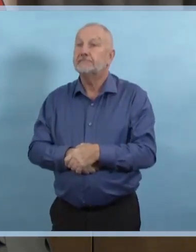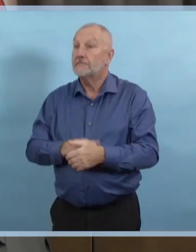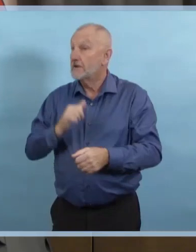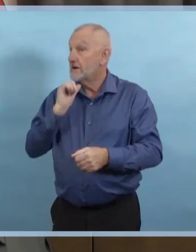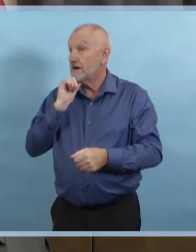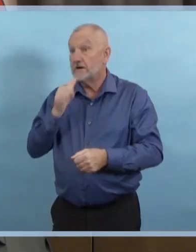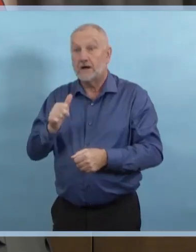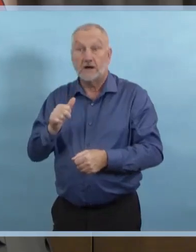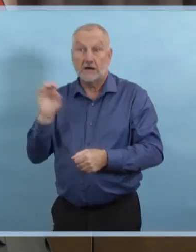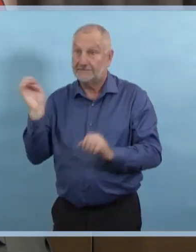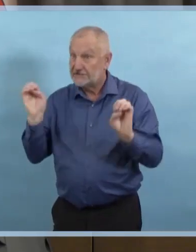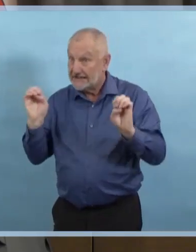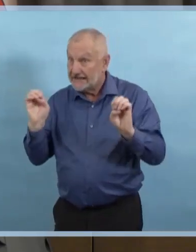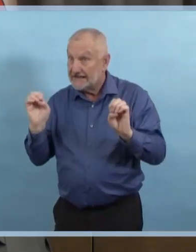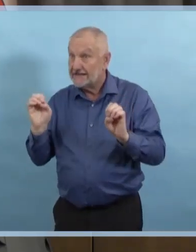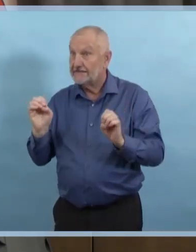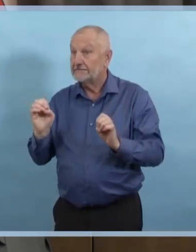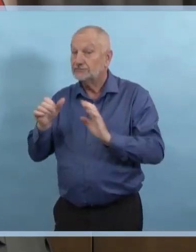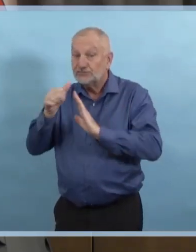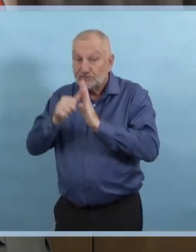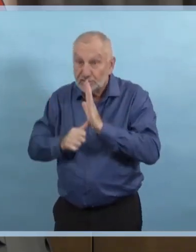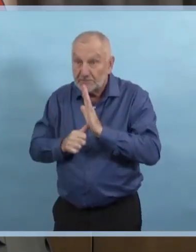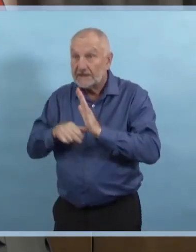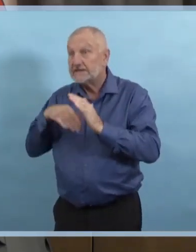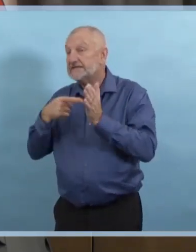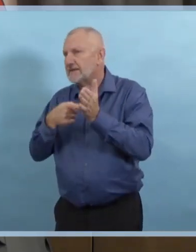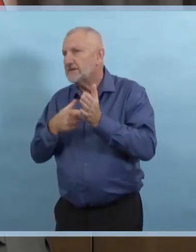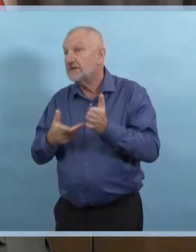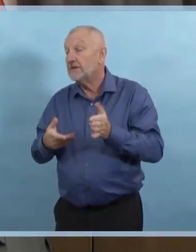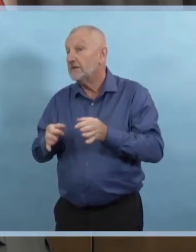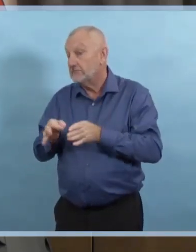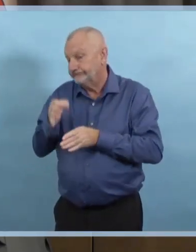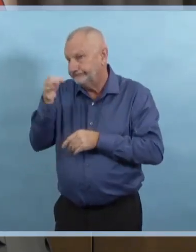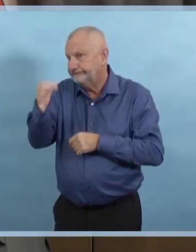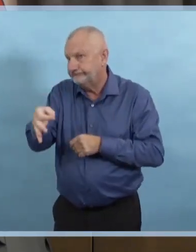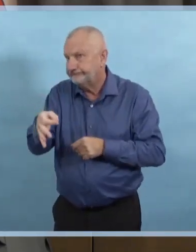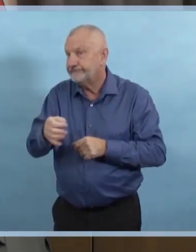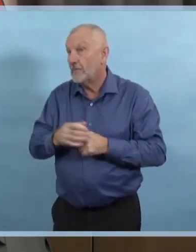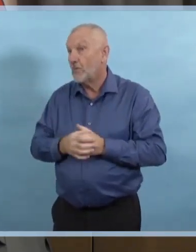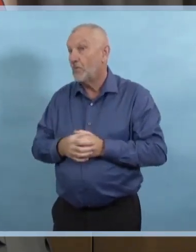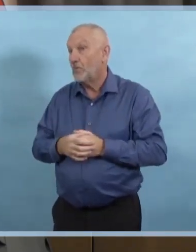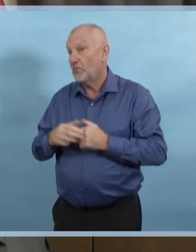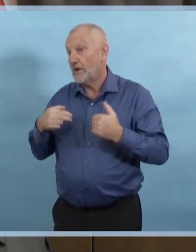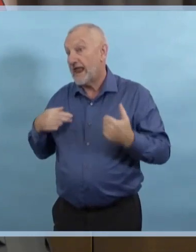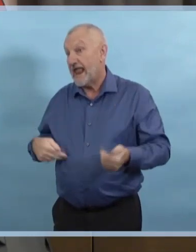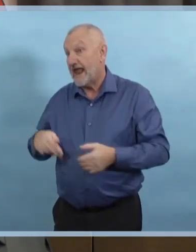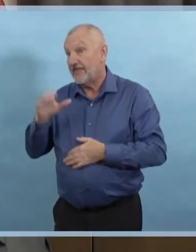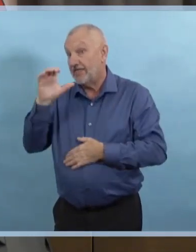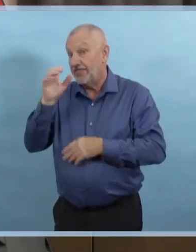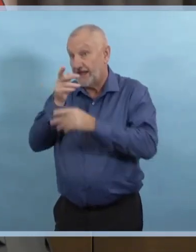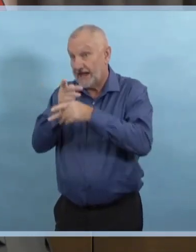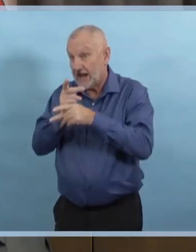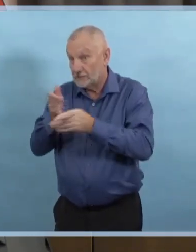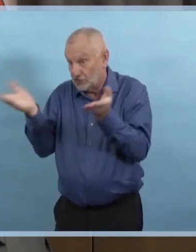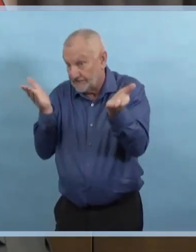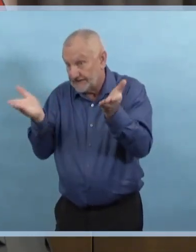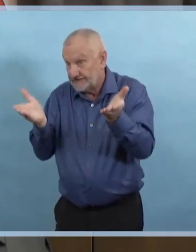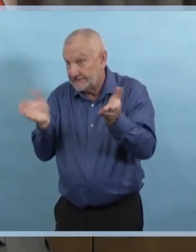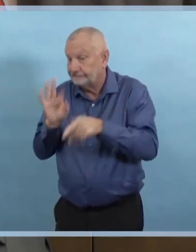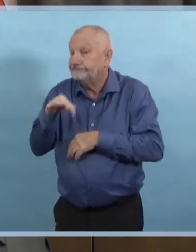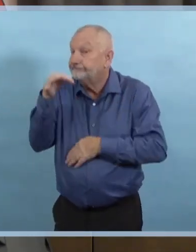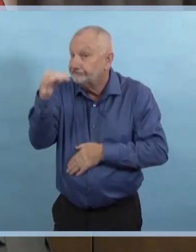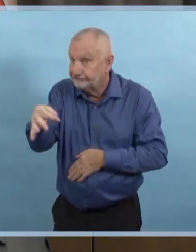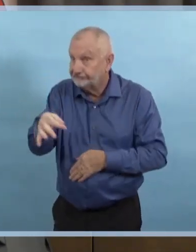service de santé est vraiment notre mesure de dernier ressort. Toutefois,'est un moyen de libérer les ressources qui seront peut-être